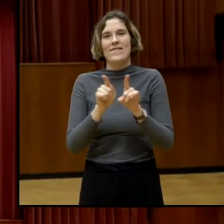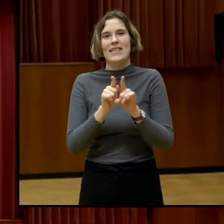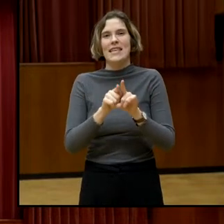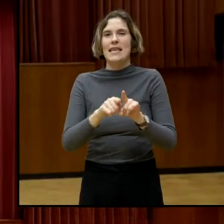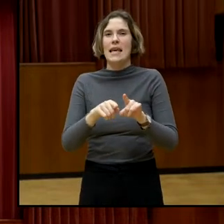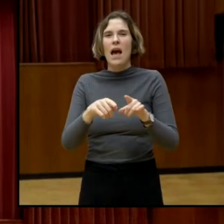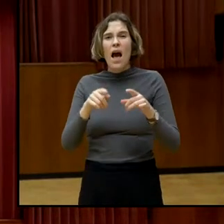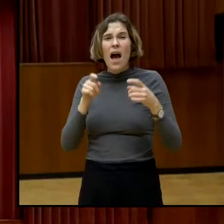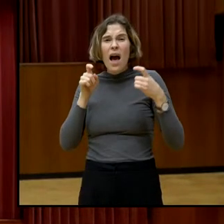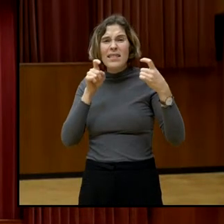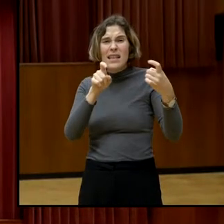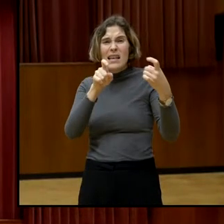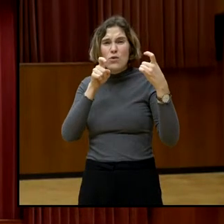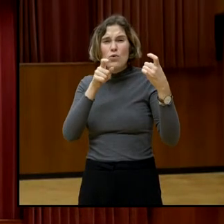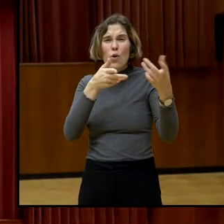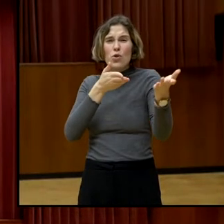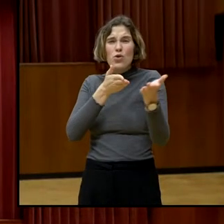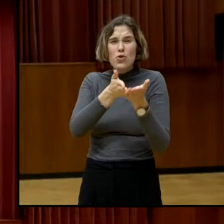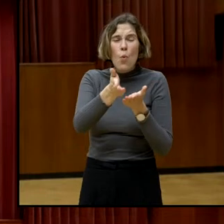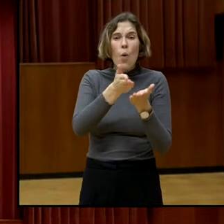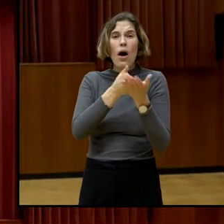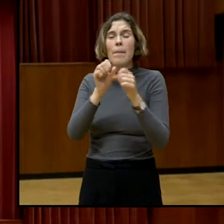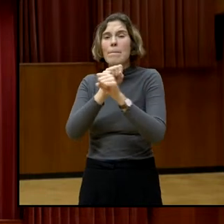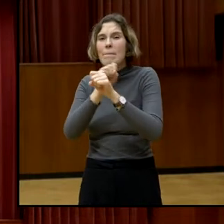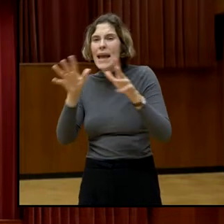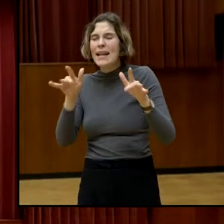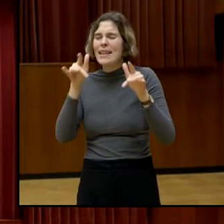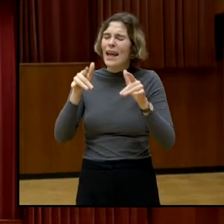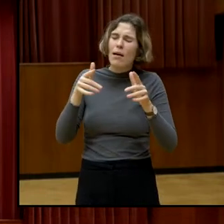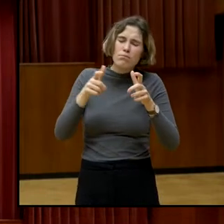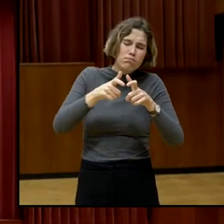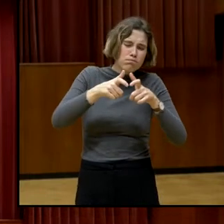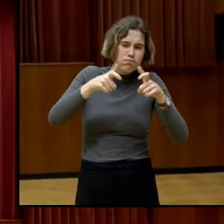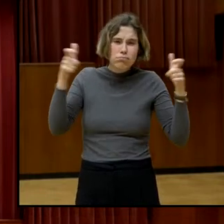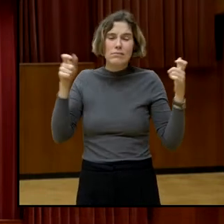Diskussion, die stattfindet in den Medien und in der Politik.